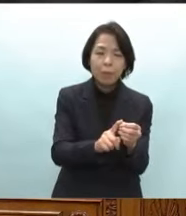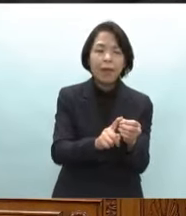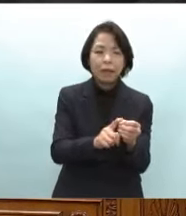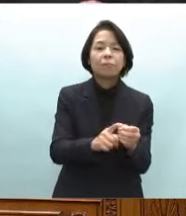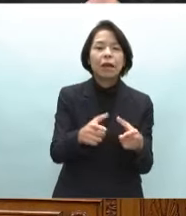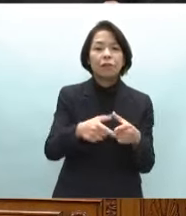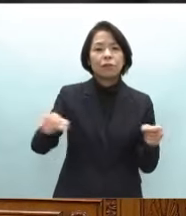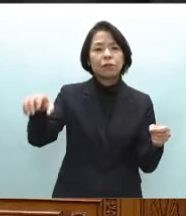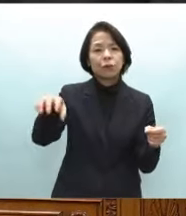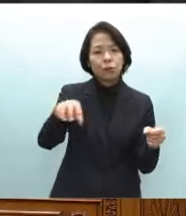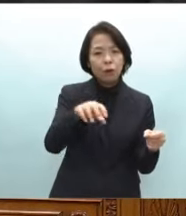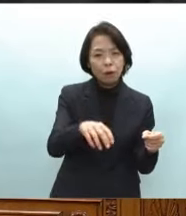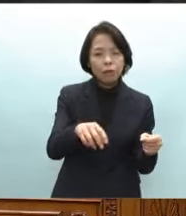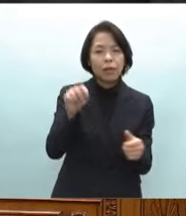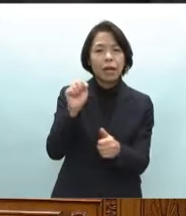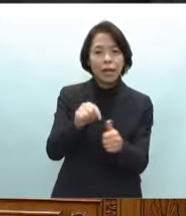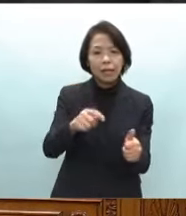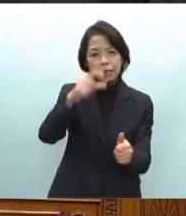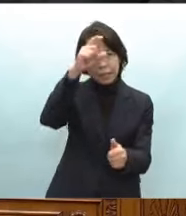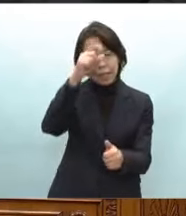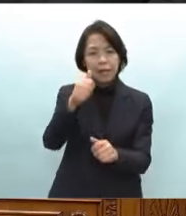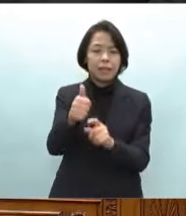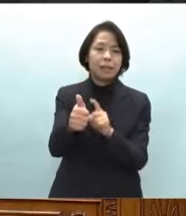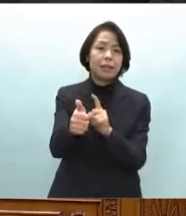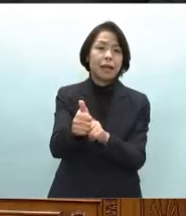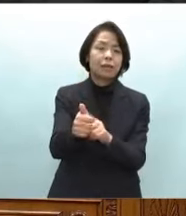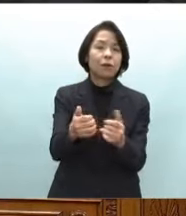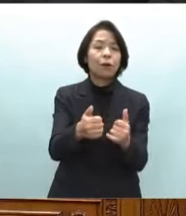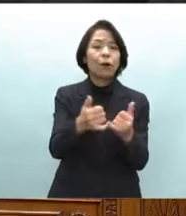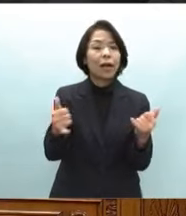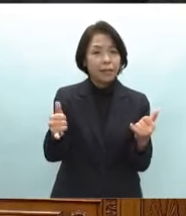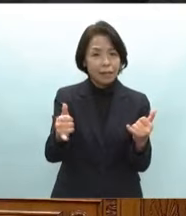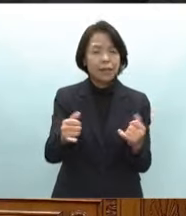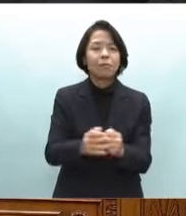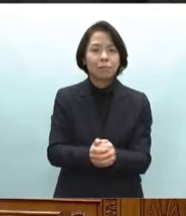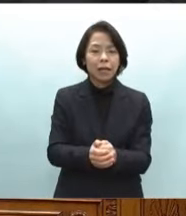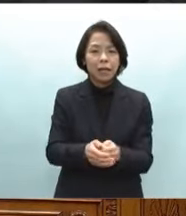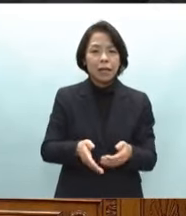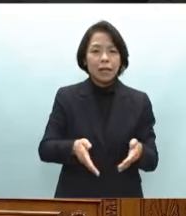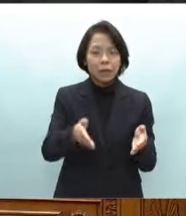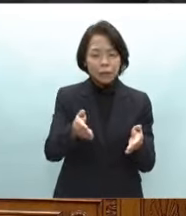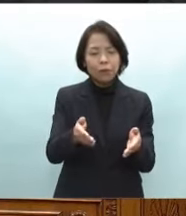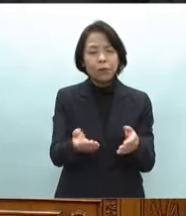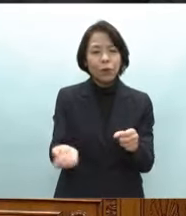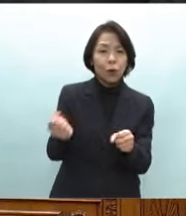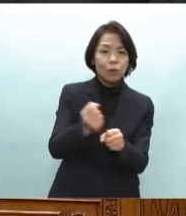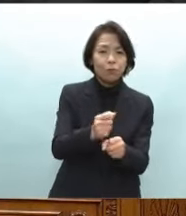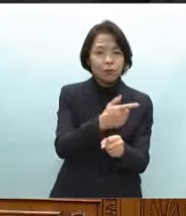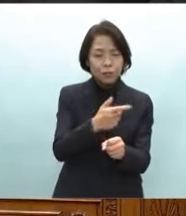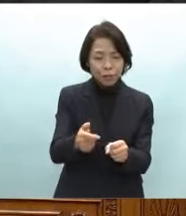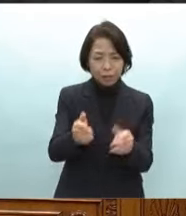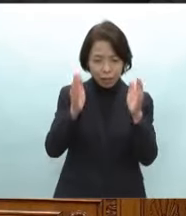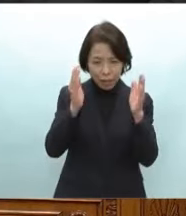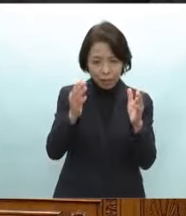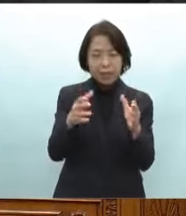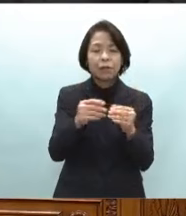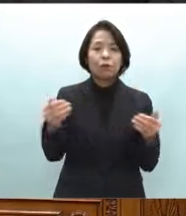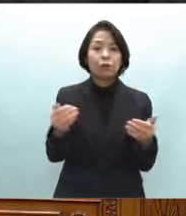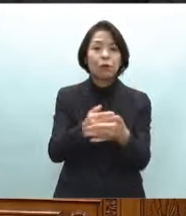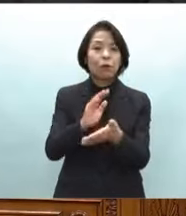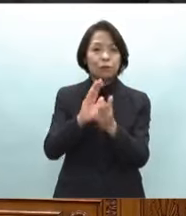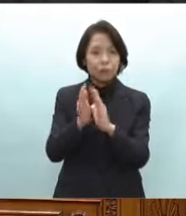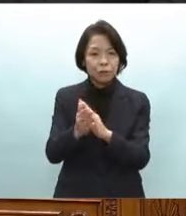府県から派遣された警察官の方々道路の応急復旧などに尽力された国土交通省